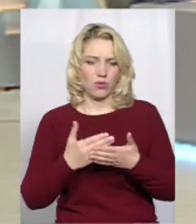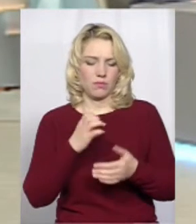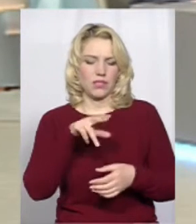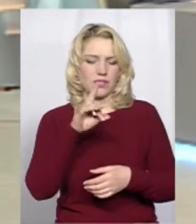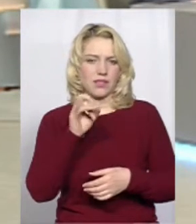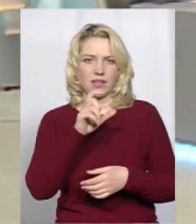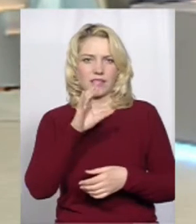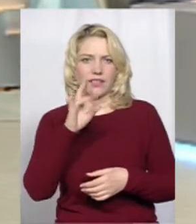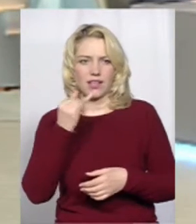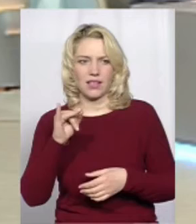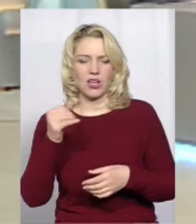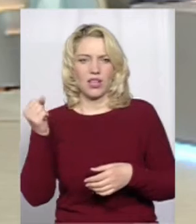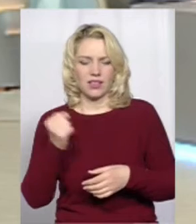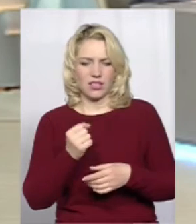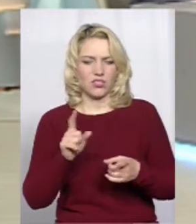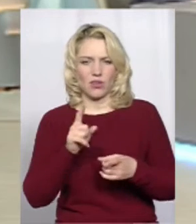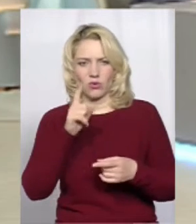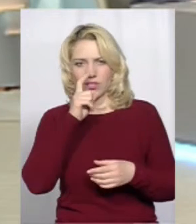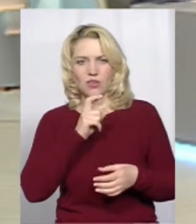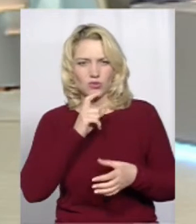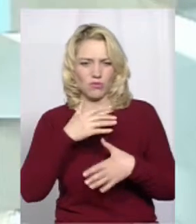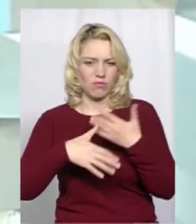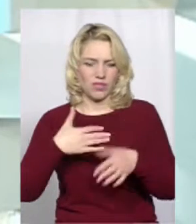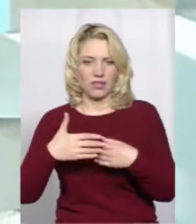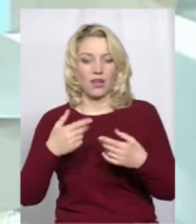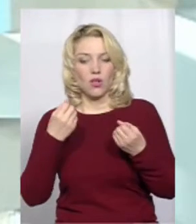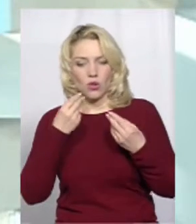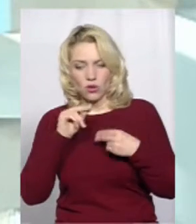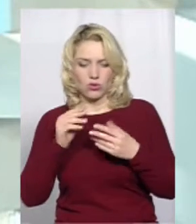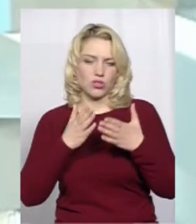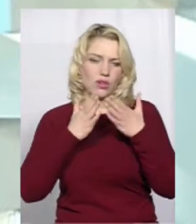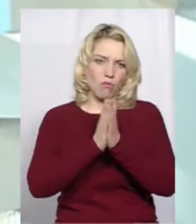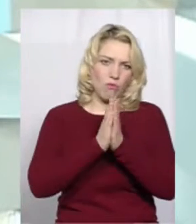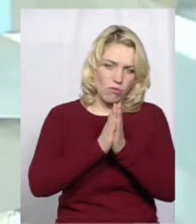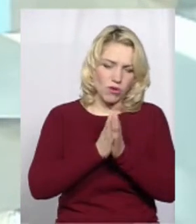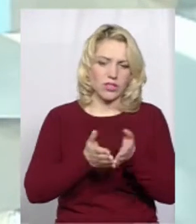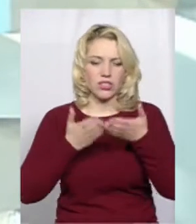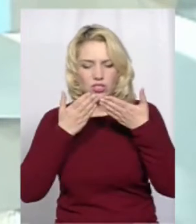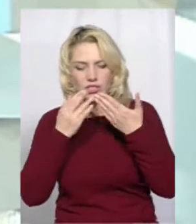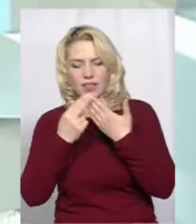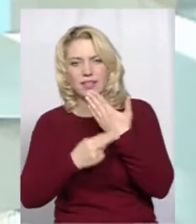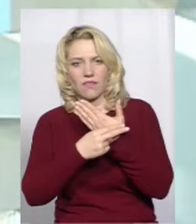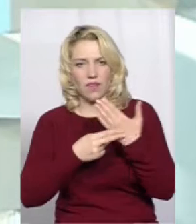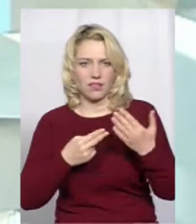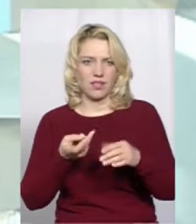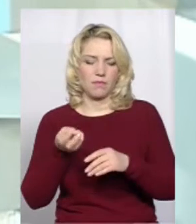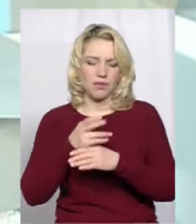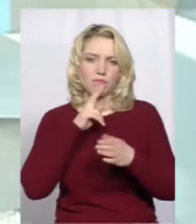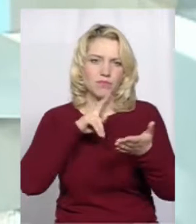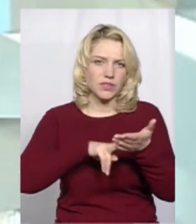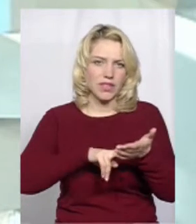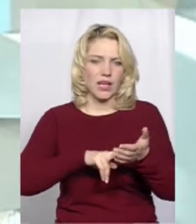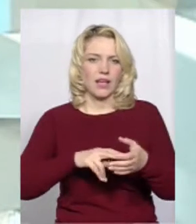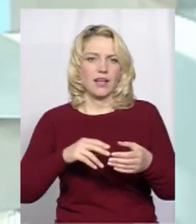тиждень, якогось непорозуміння, краще його промолитися, прочитати страстний Євангелі, прийти, приклонитися до плащаниці, пережити